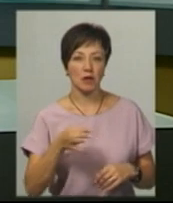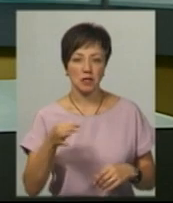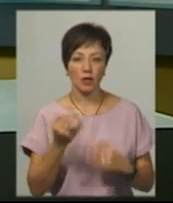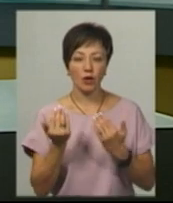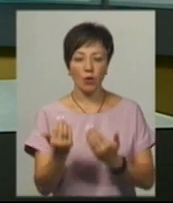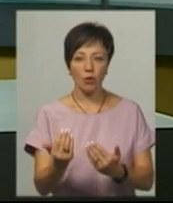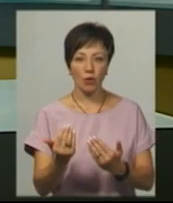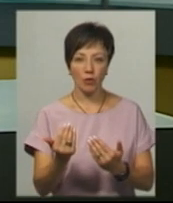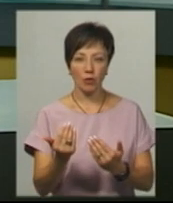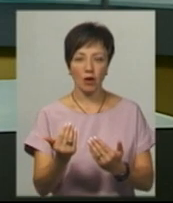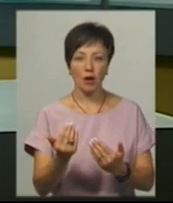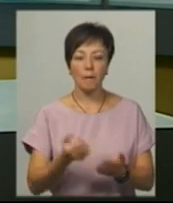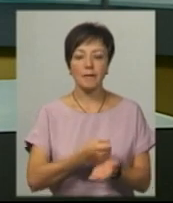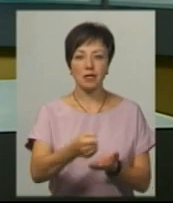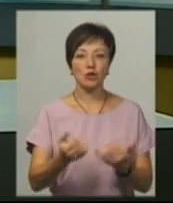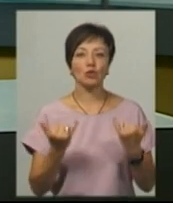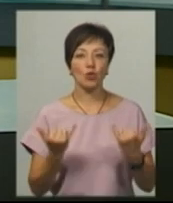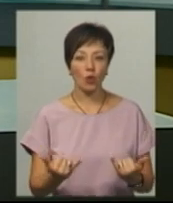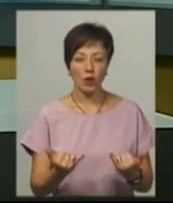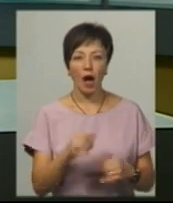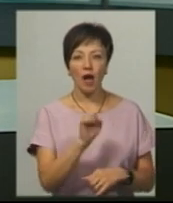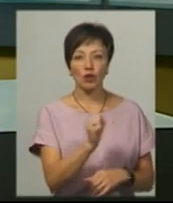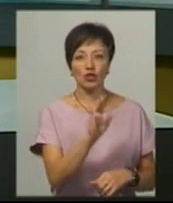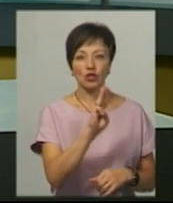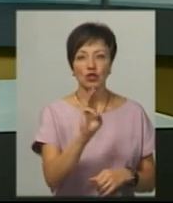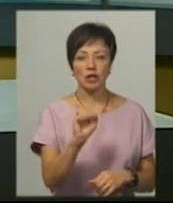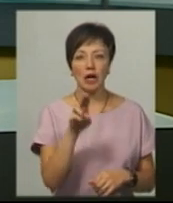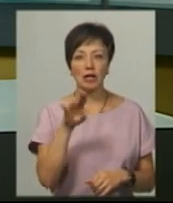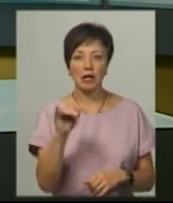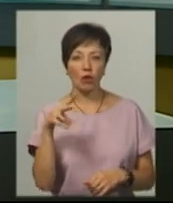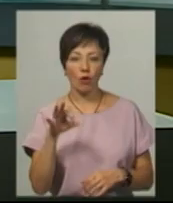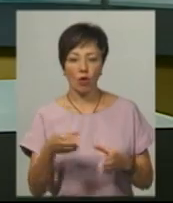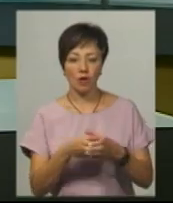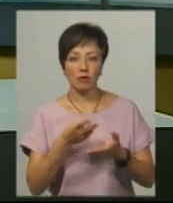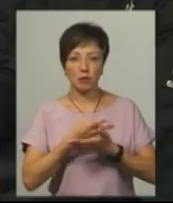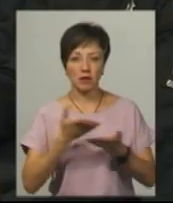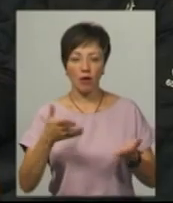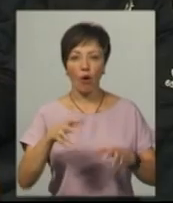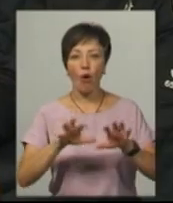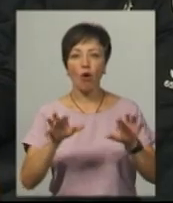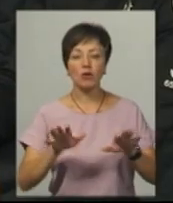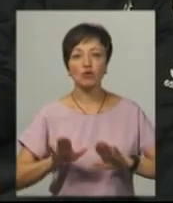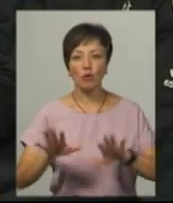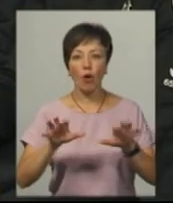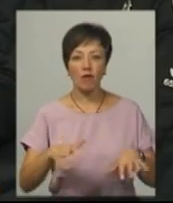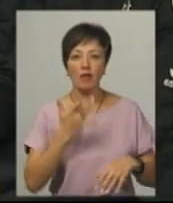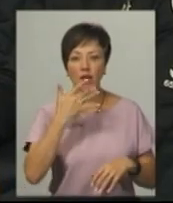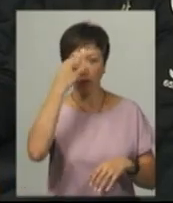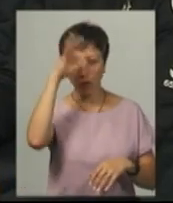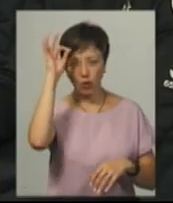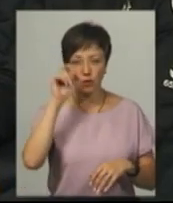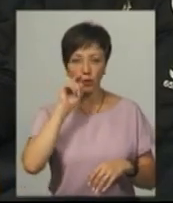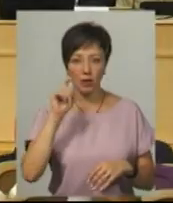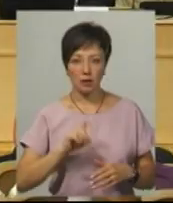Його, нагадаю, призначили сьогодні. Ним став Анатолій Щадило. Його колективу представив заступник голови Нацполіції